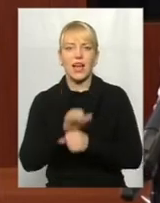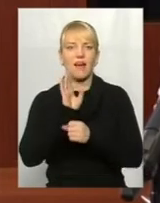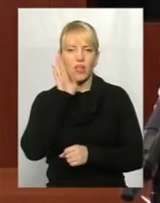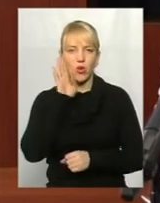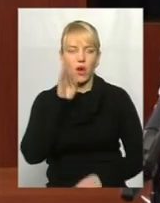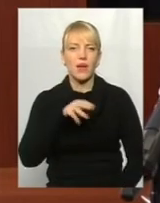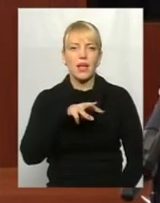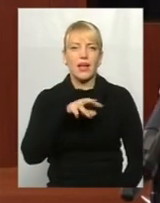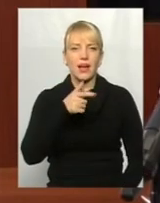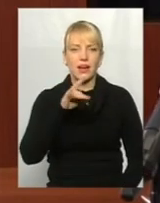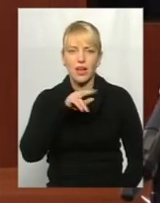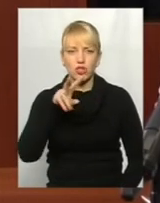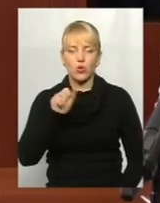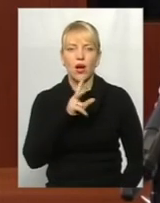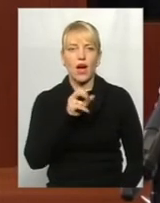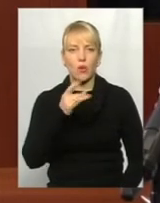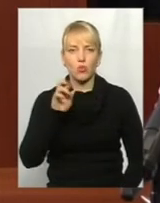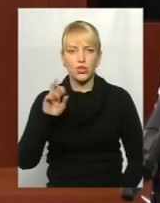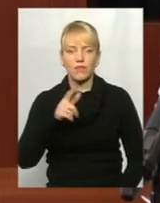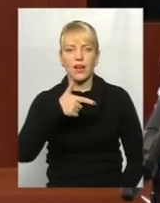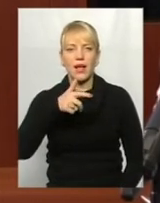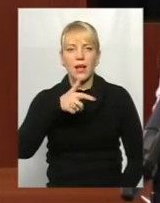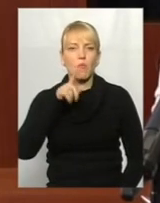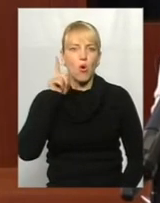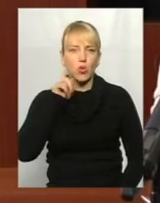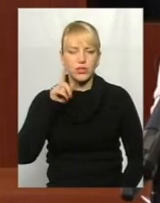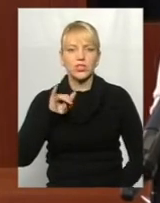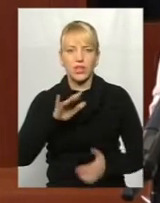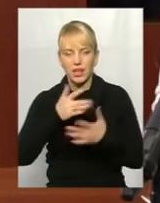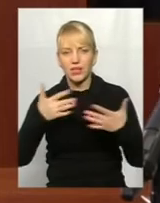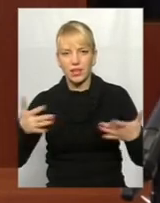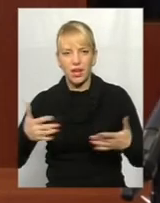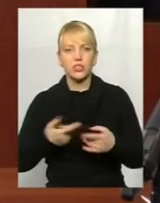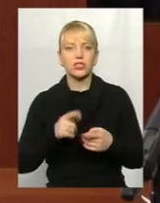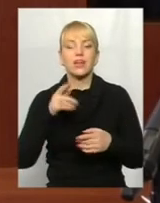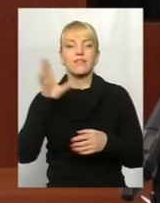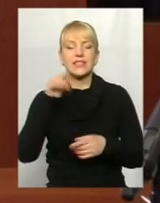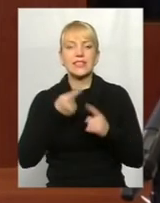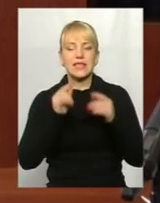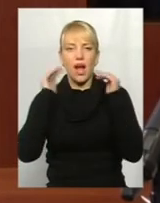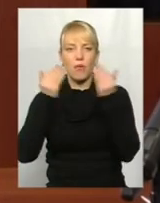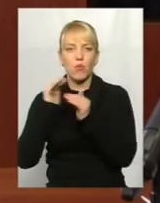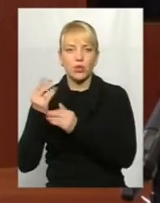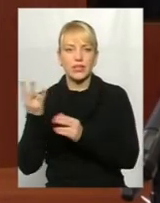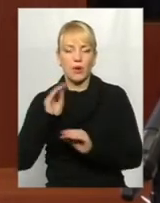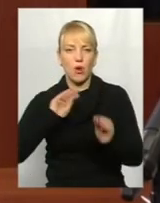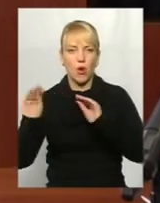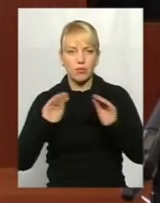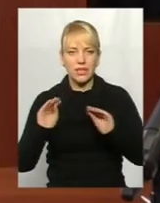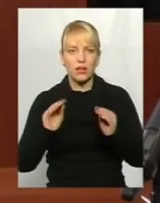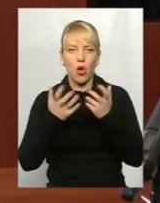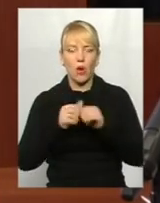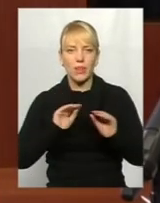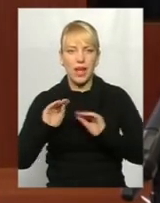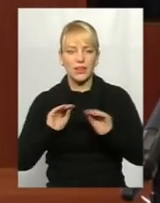Гречко, Карбишова, Разіна, на Молодіжній і так далі. Тобто всі ці амбулаторії треба оснащити обладнання,